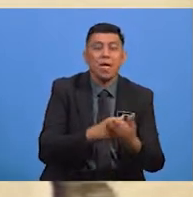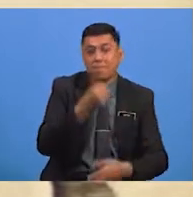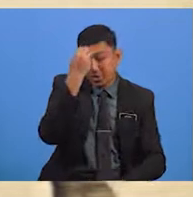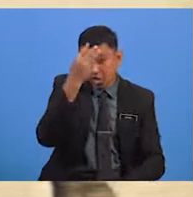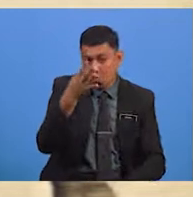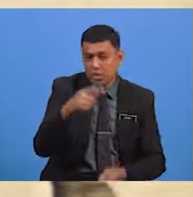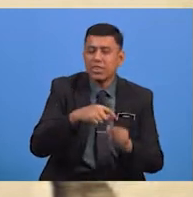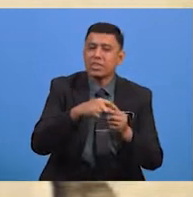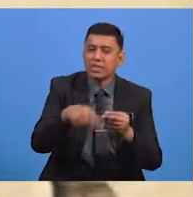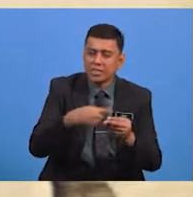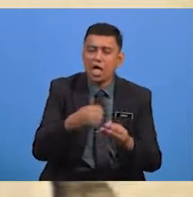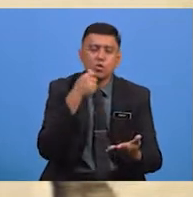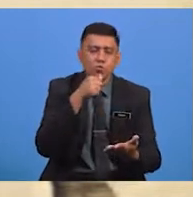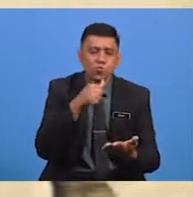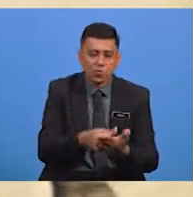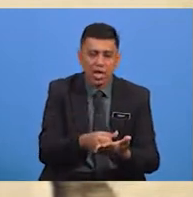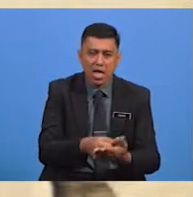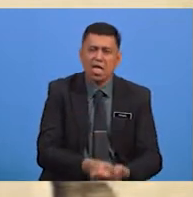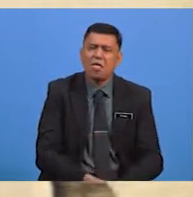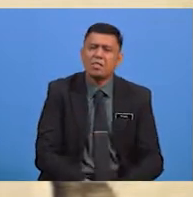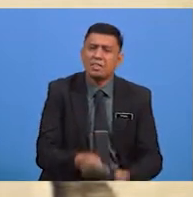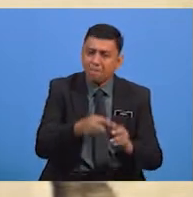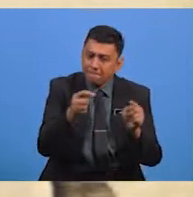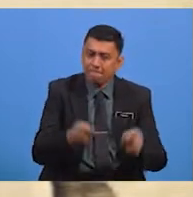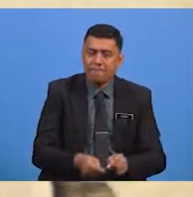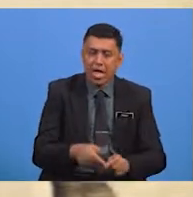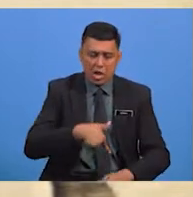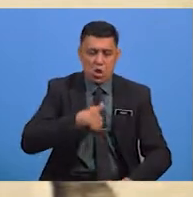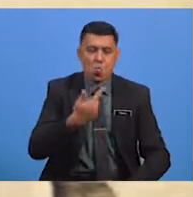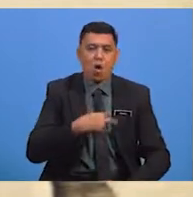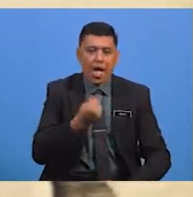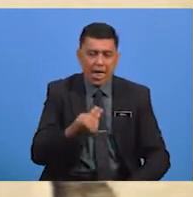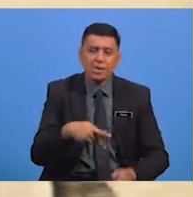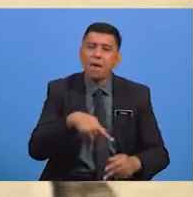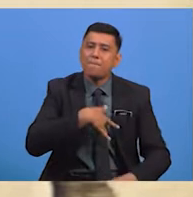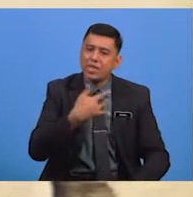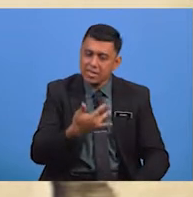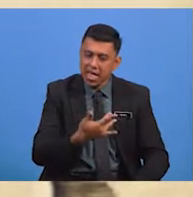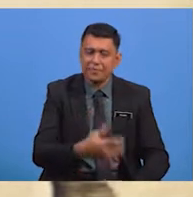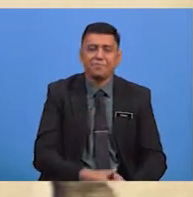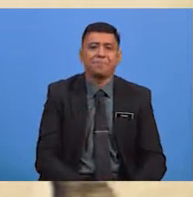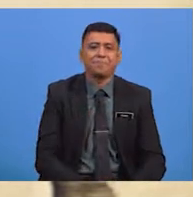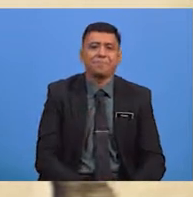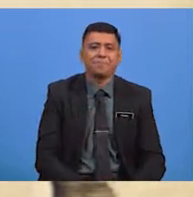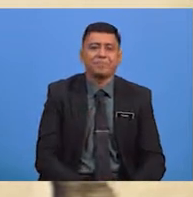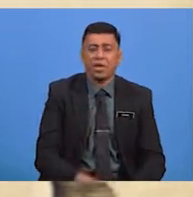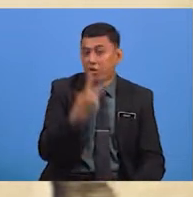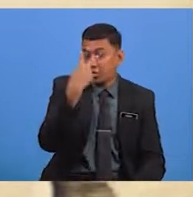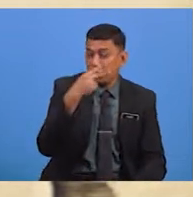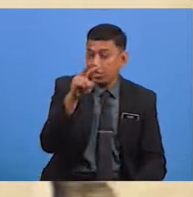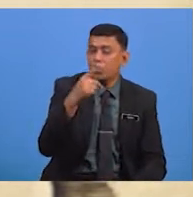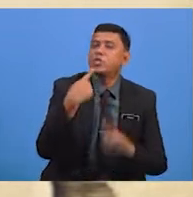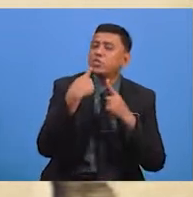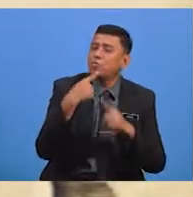Menyatakan Tentang Surat Sebagai Saluran Luahan Perasaan Jika Diperhatikan